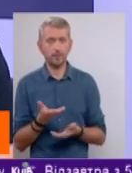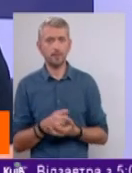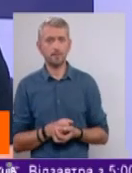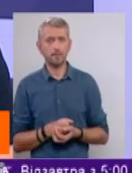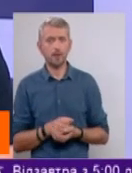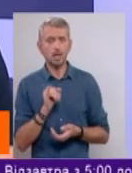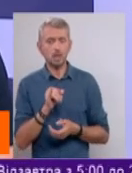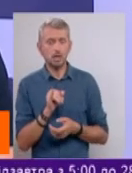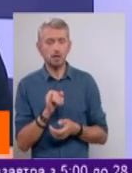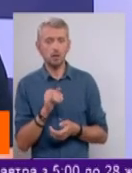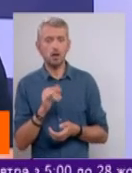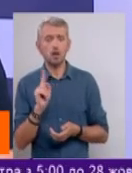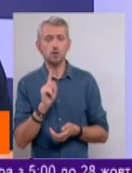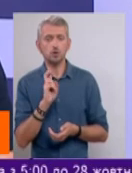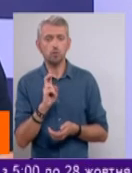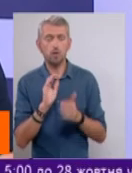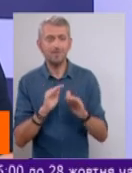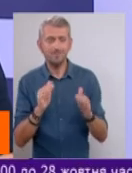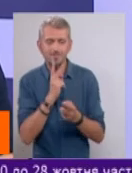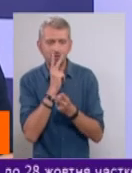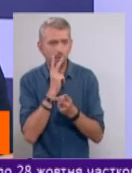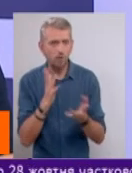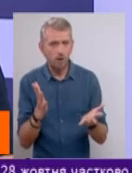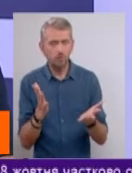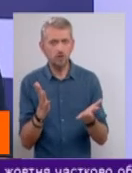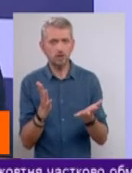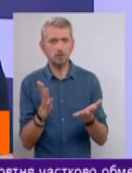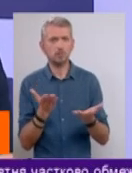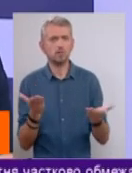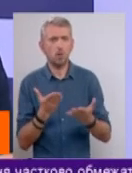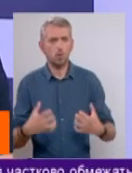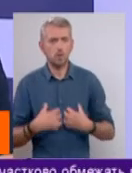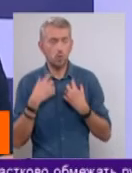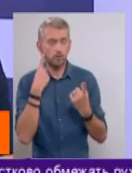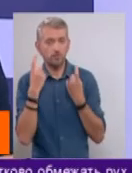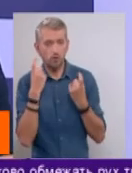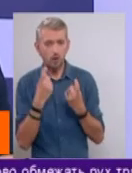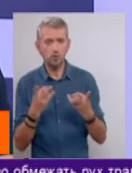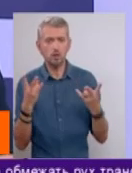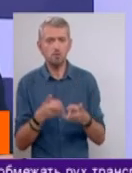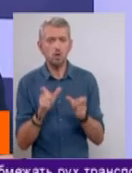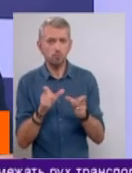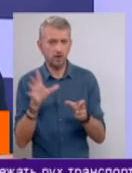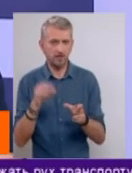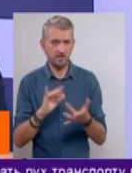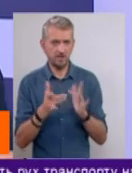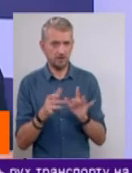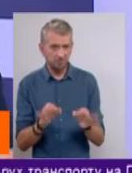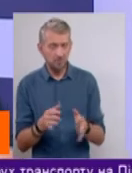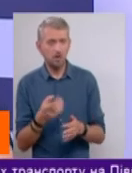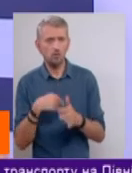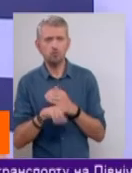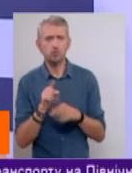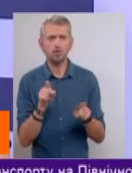для того, щоб діти не побачили якусь там жахливу інформацію, то, власне, треба заблокувати весь інтернет через те, що